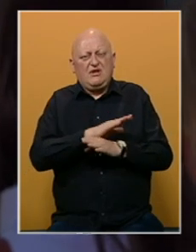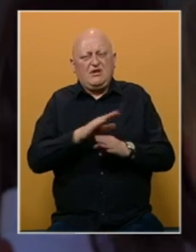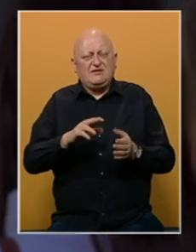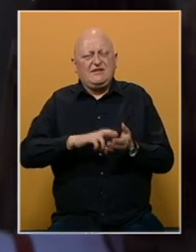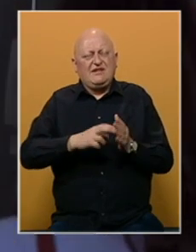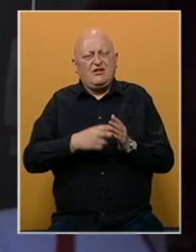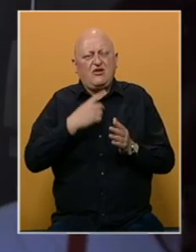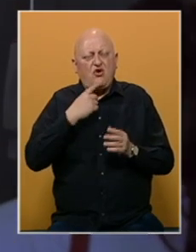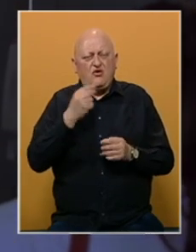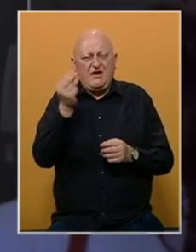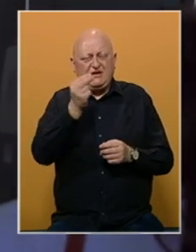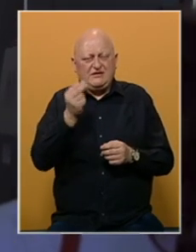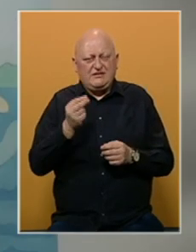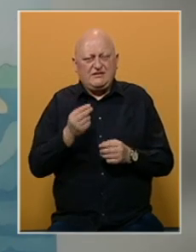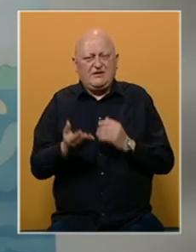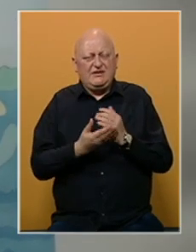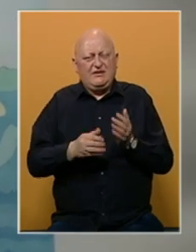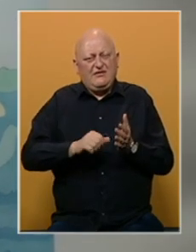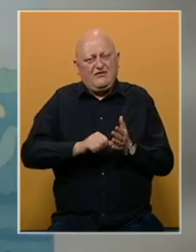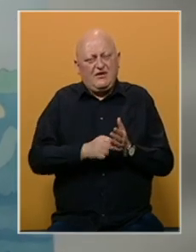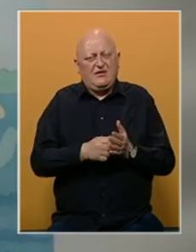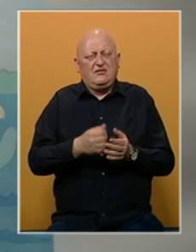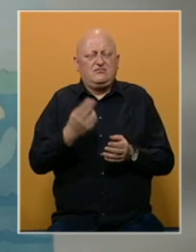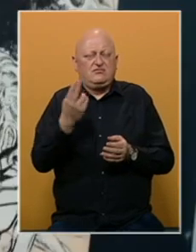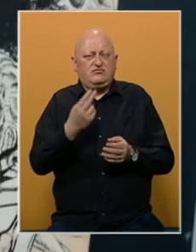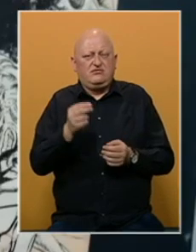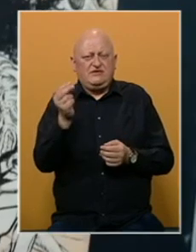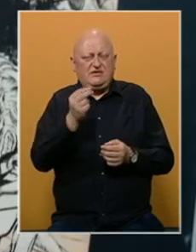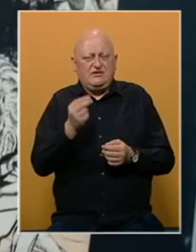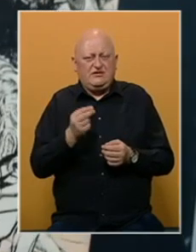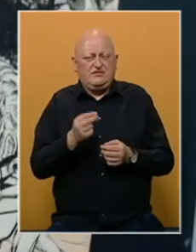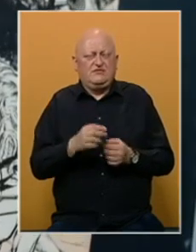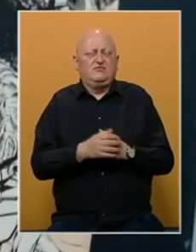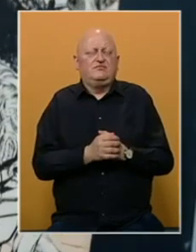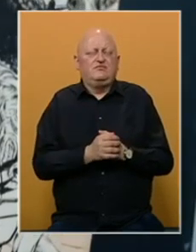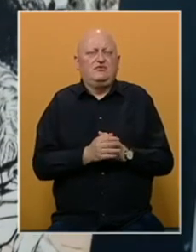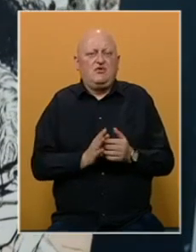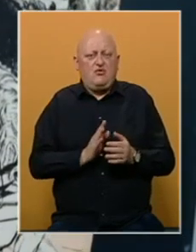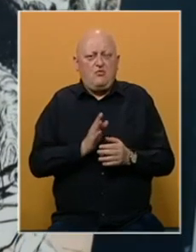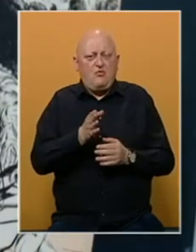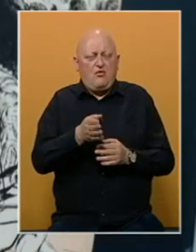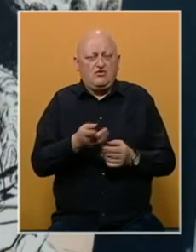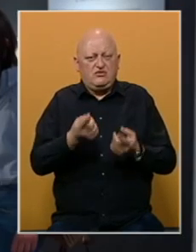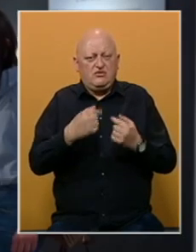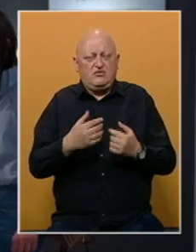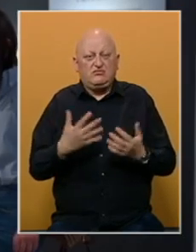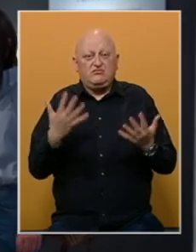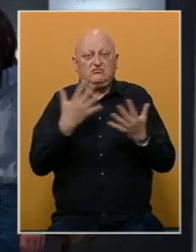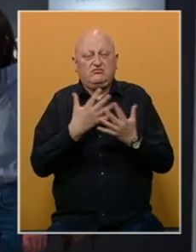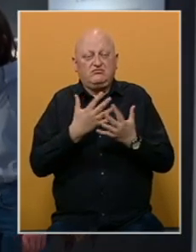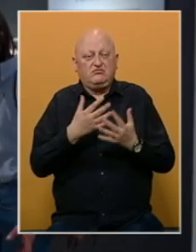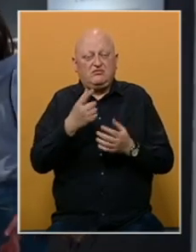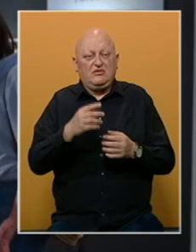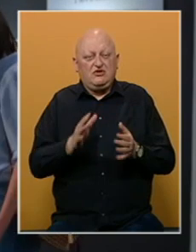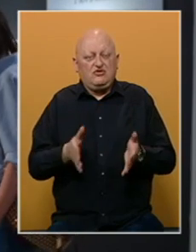tehnika kojima je slikao, od drvoreza, litografije, crteža do buletizma. Posjetioci su posebno očarani Dalijevim